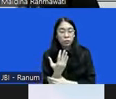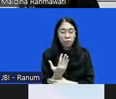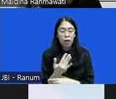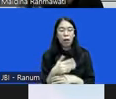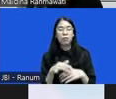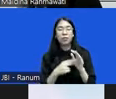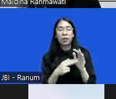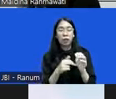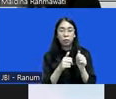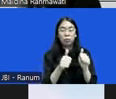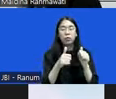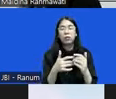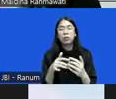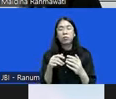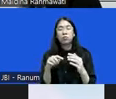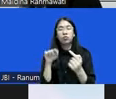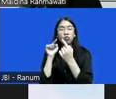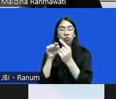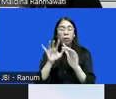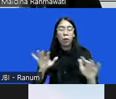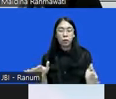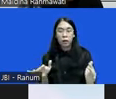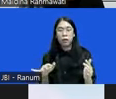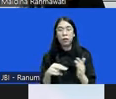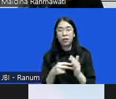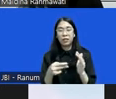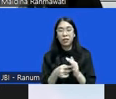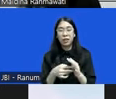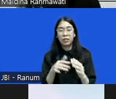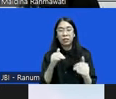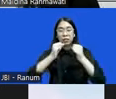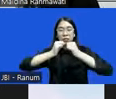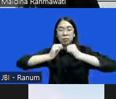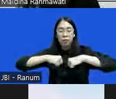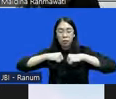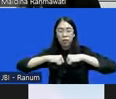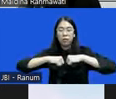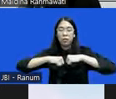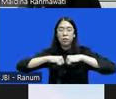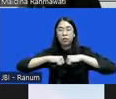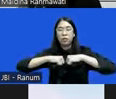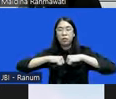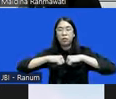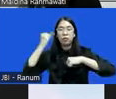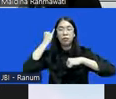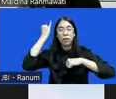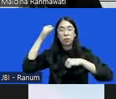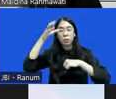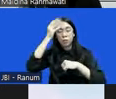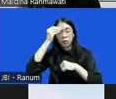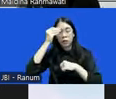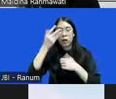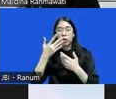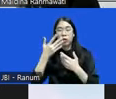definisinya pun juga tidak disepakati secara secara apa namanya secara ilmu ketahuan secara teoretis